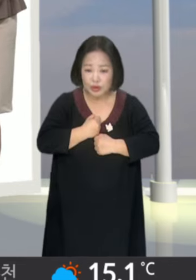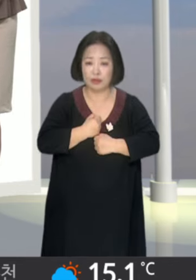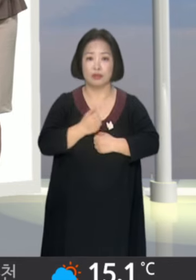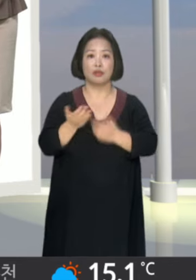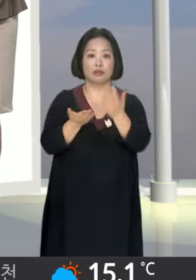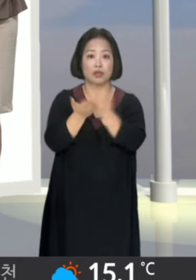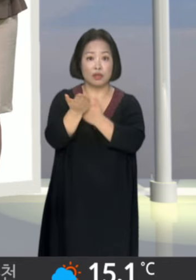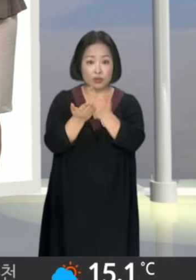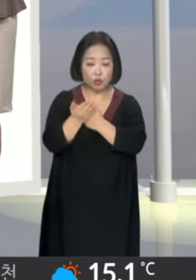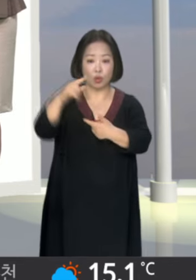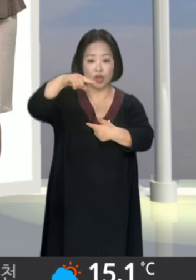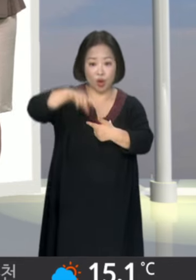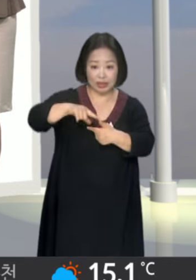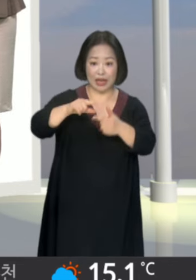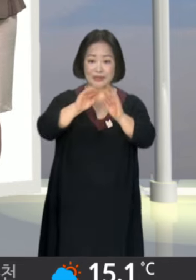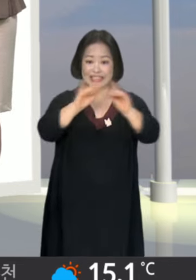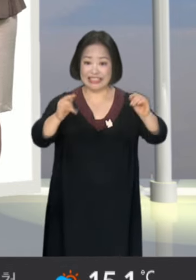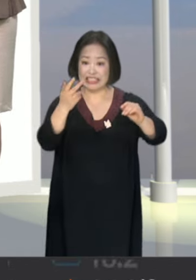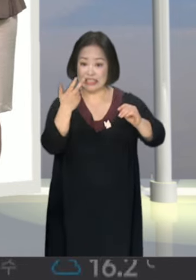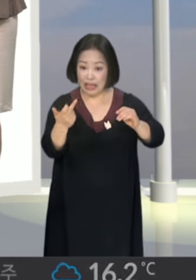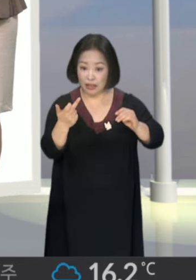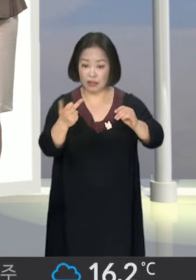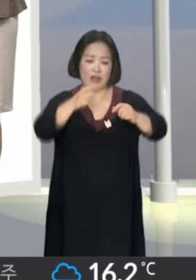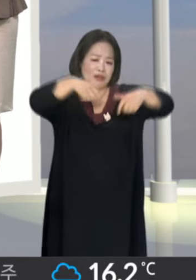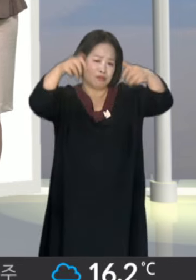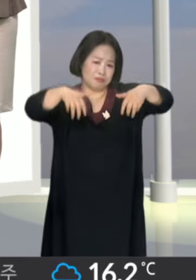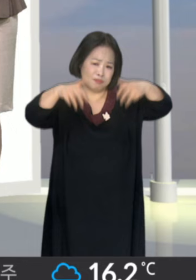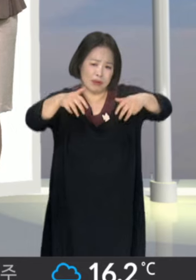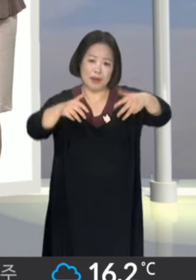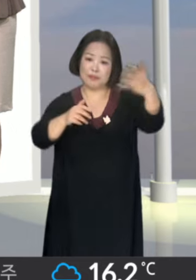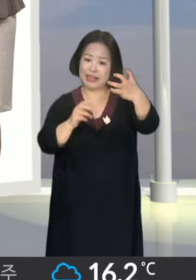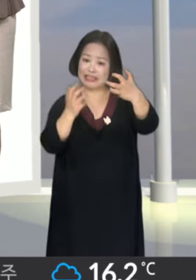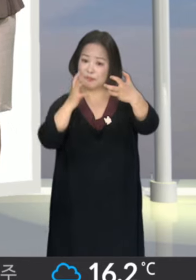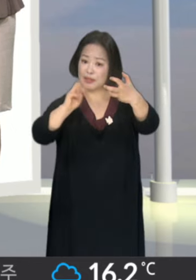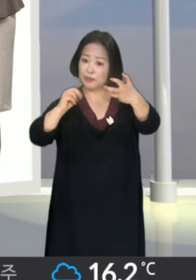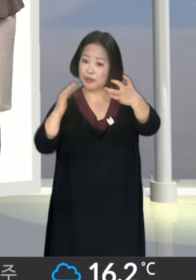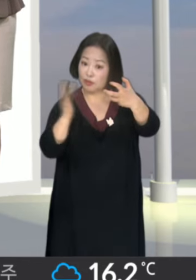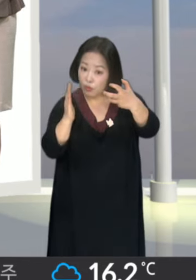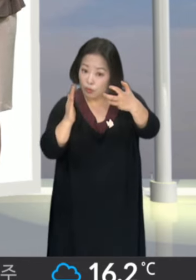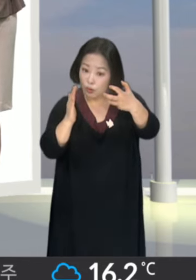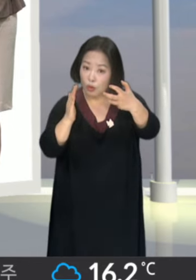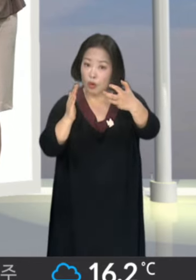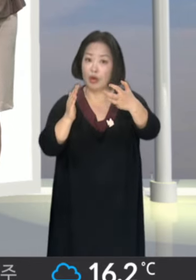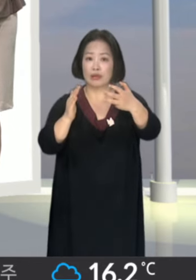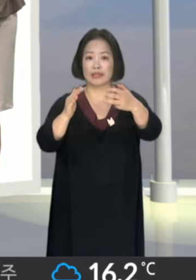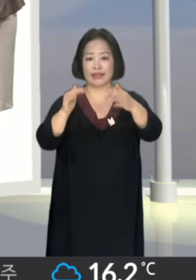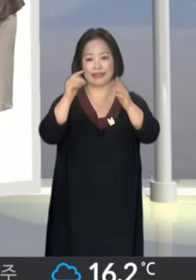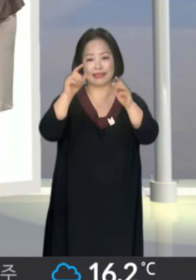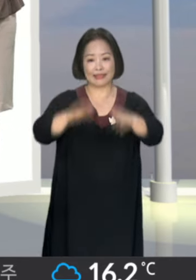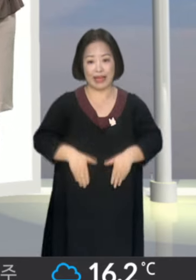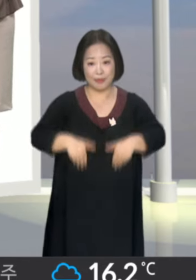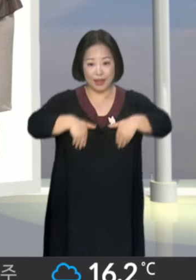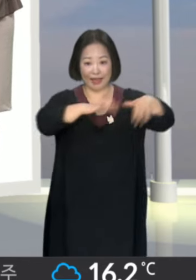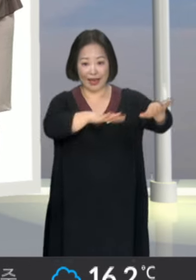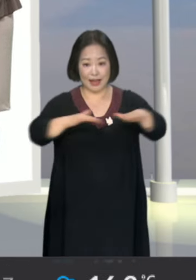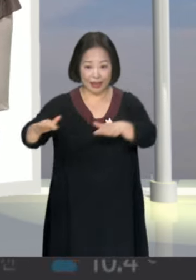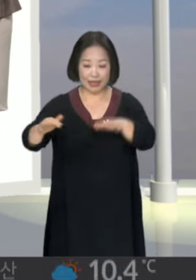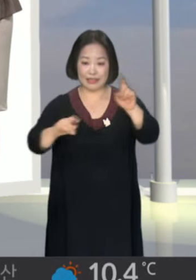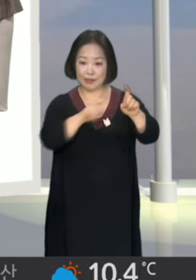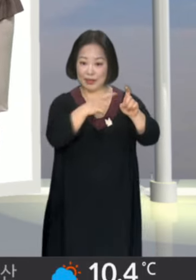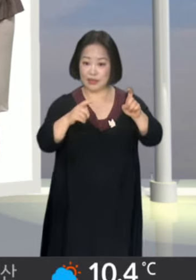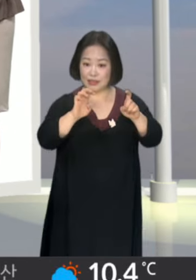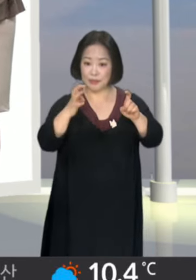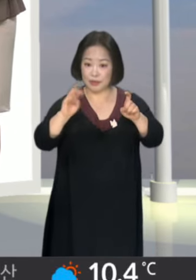산지와 영남, 지리산 부근에는 80mm 이상의 큰 비가 쏟아지겠고요. 남해안에는 10에서 40mm,